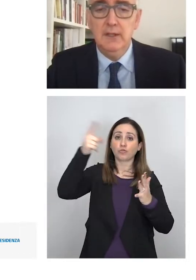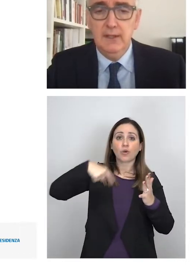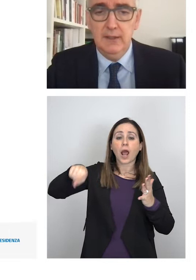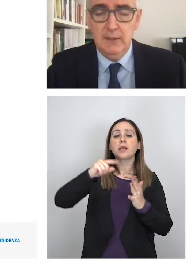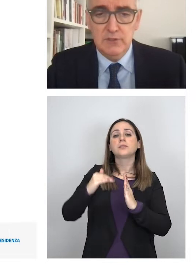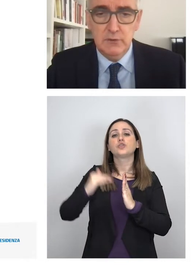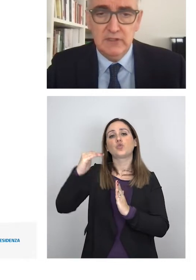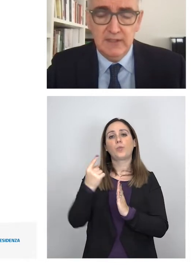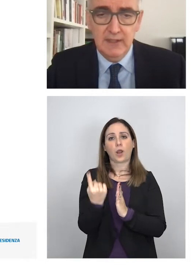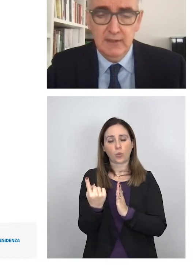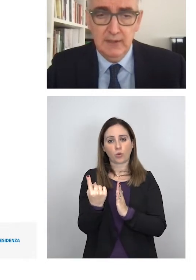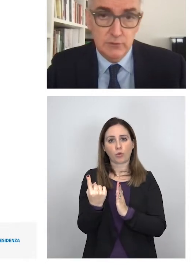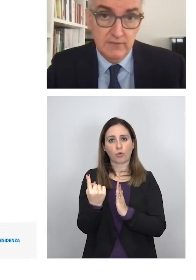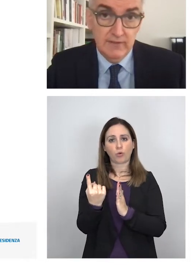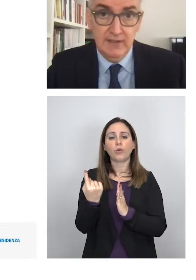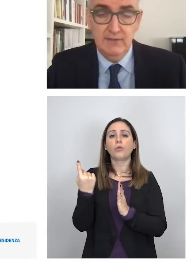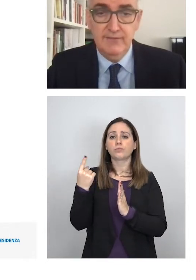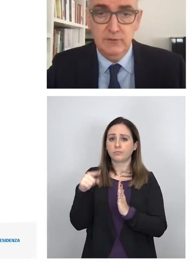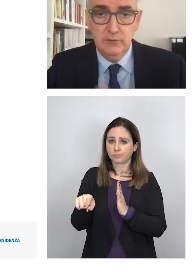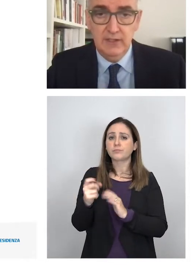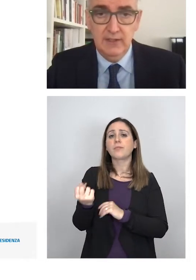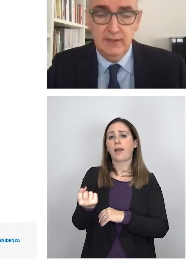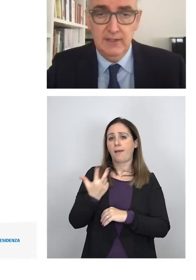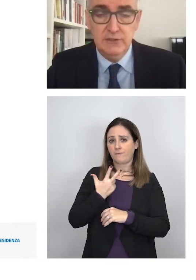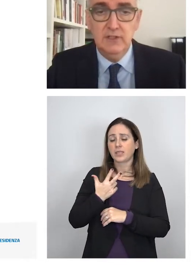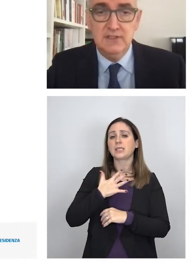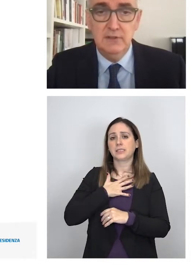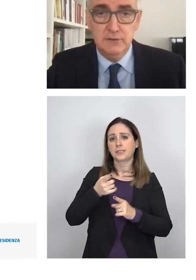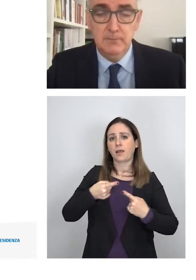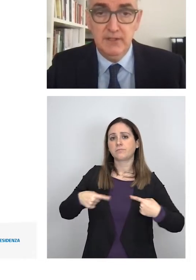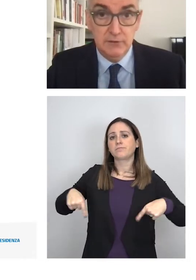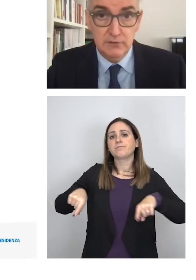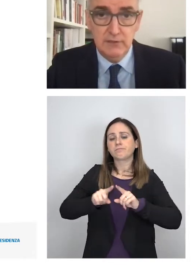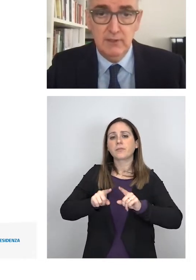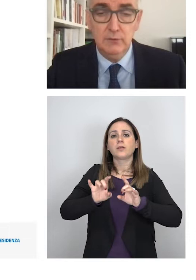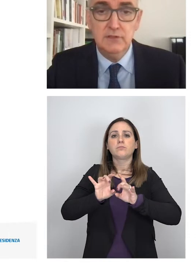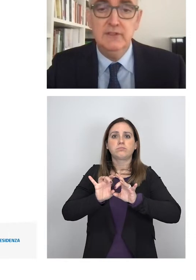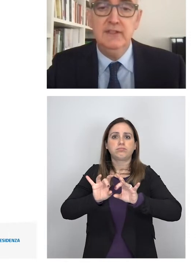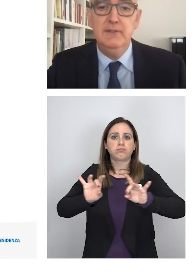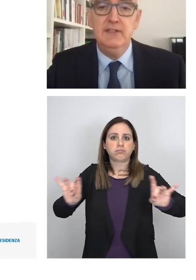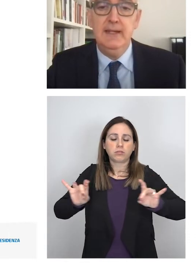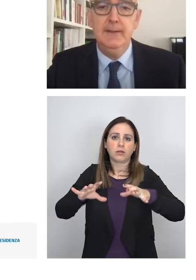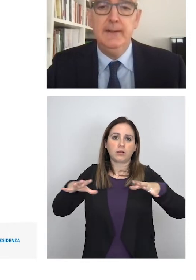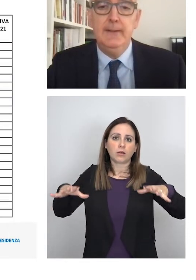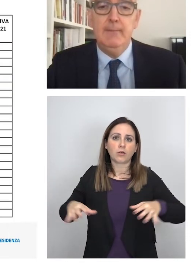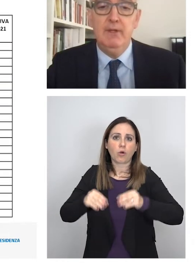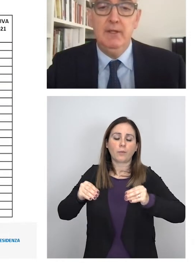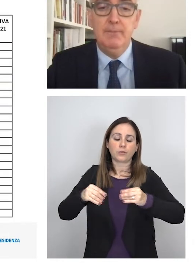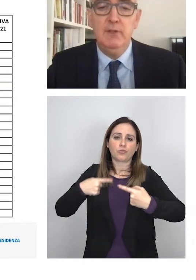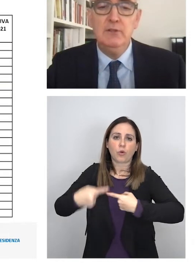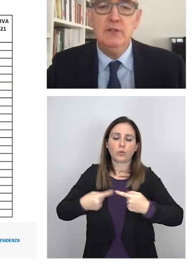di 1 e questo indica e giustifica anche il fatto che la circolazione nel nostro paese continua ad incrementare.